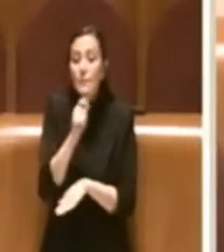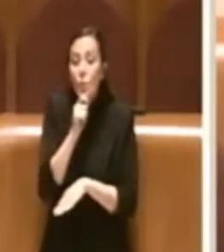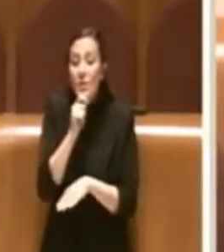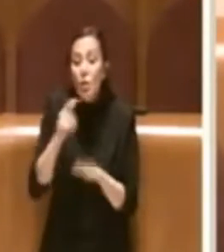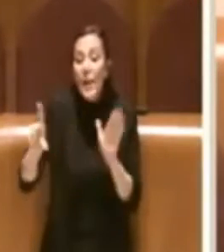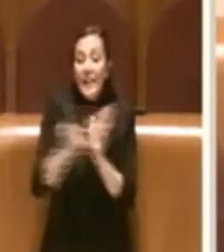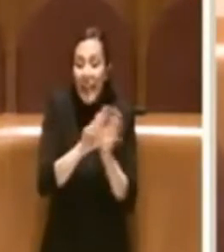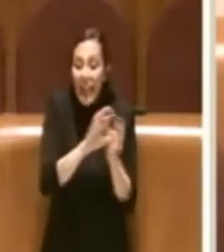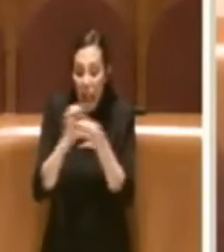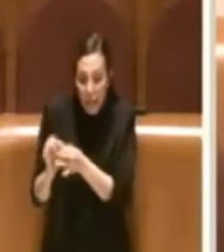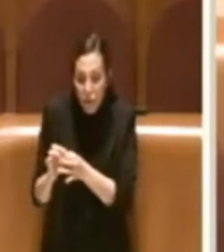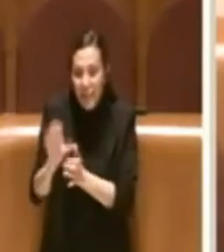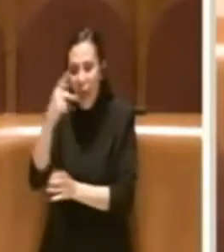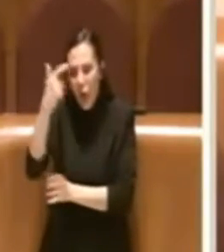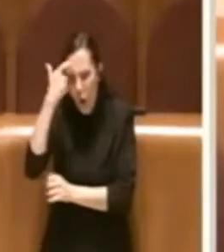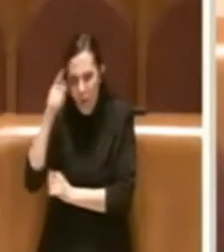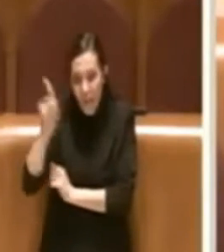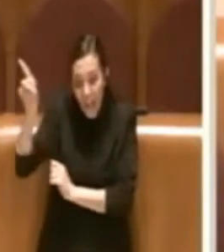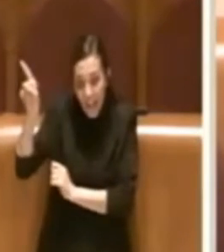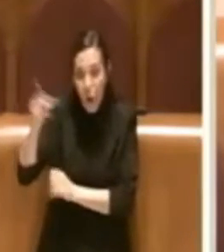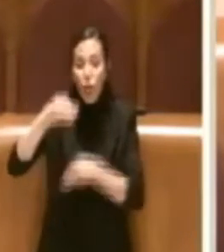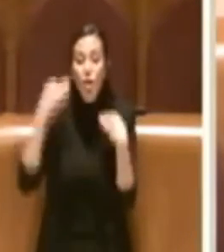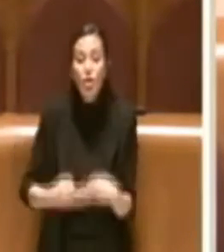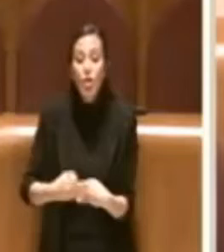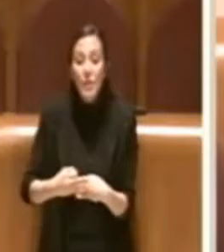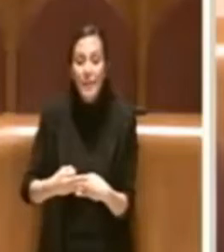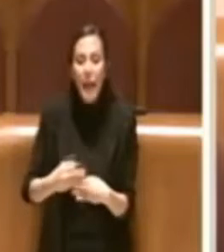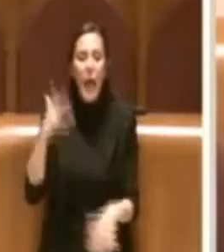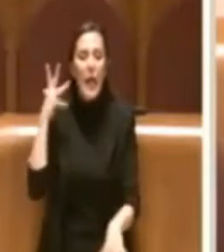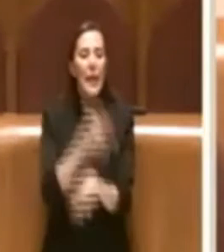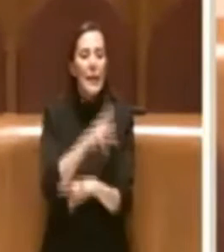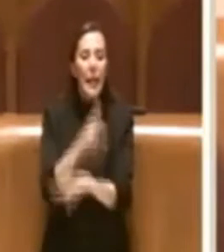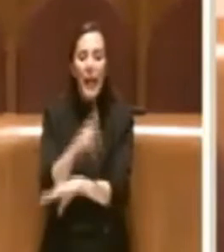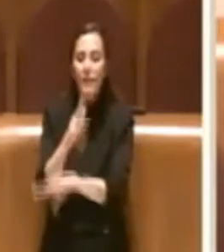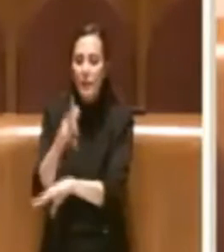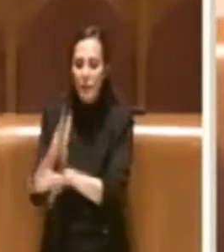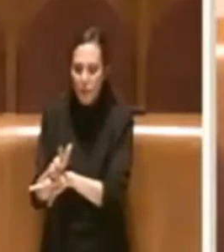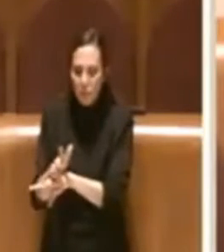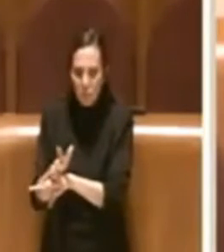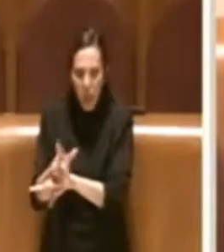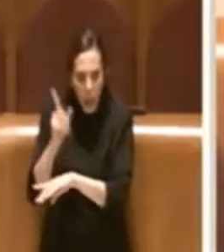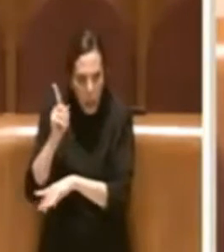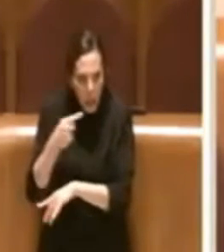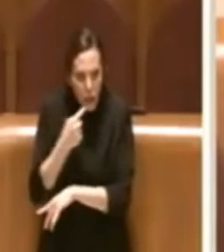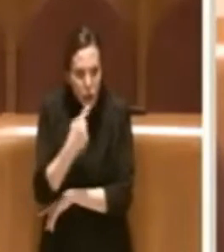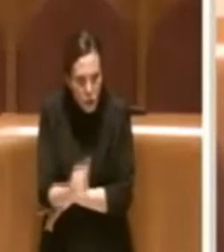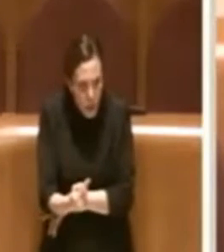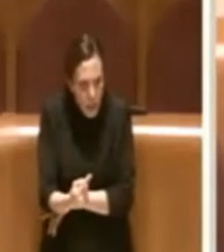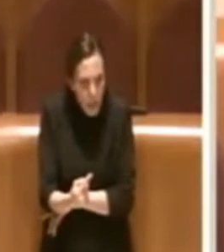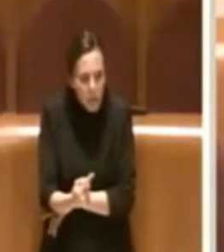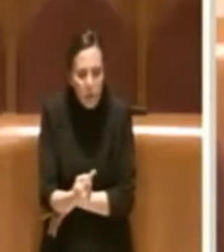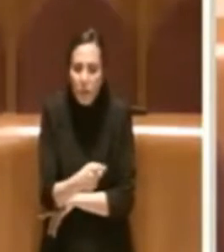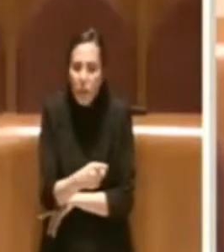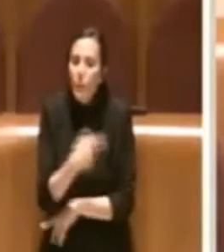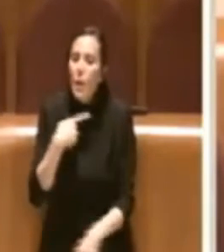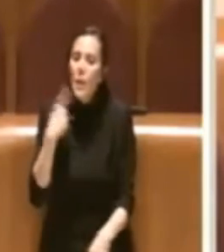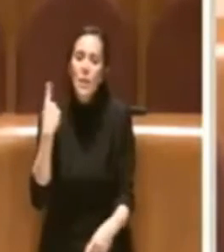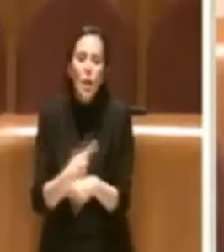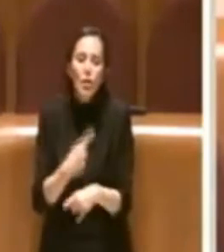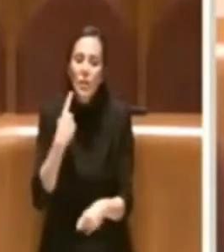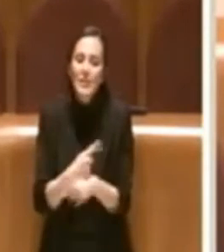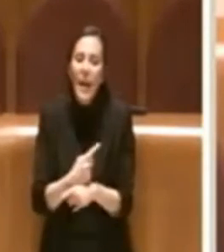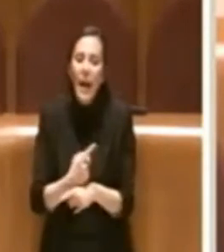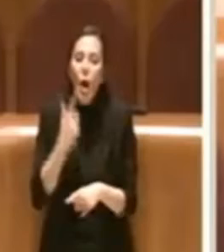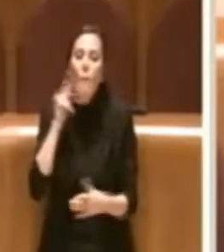significa che se il Governo decidesse di intervenire reputando necessario l'approvazione di una